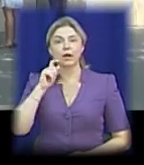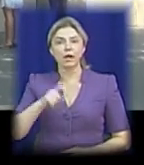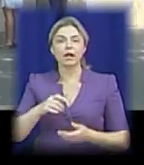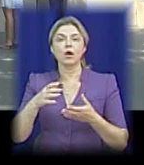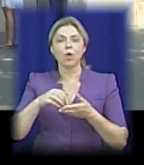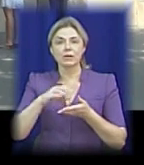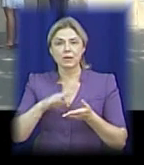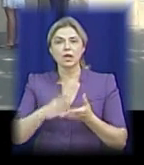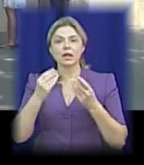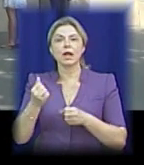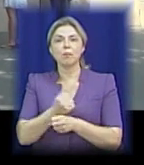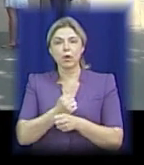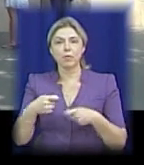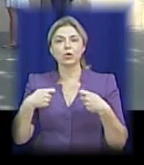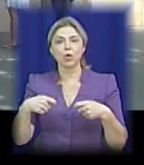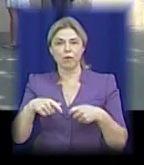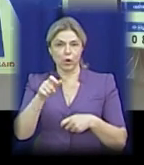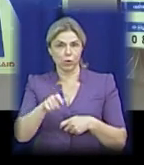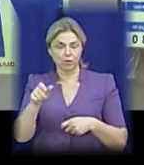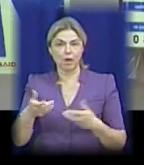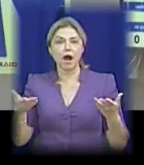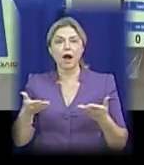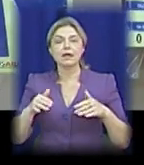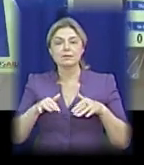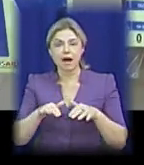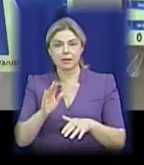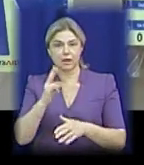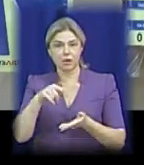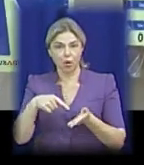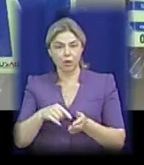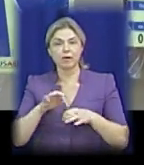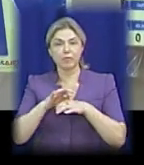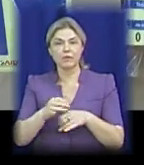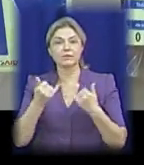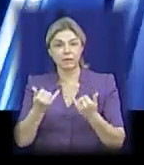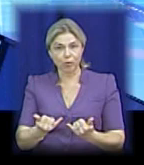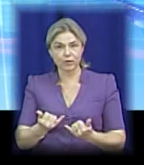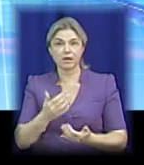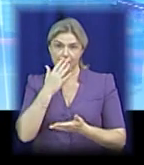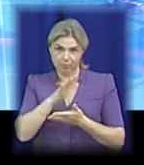боротьби з торгівлею людьми. Які заходи у Миколаїві відбулись сьогодні – дивіться у випуску.